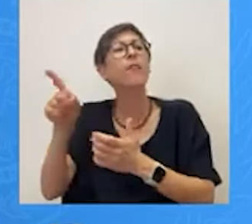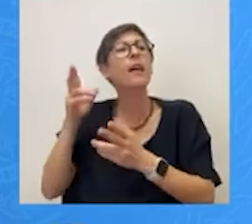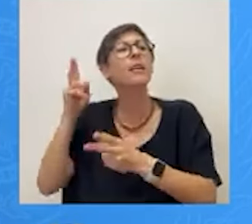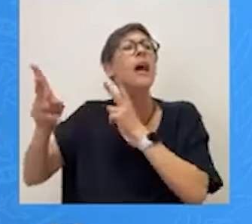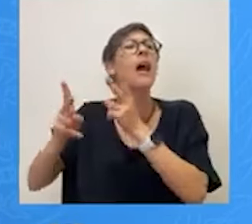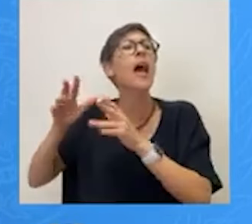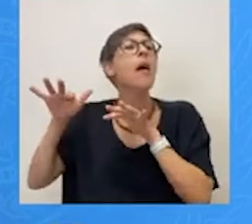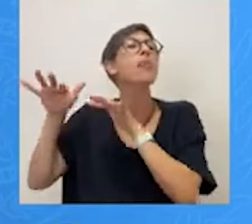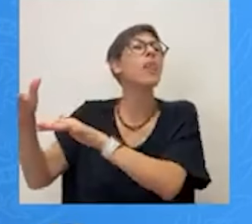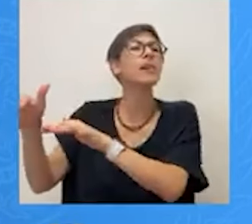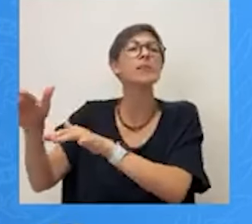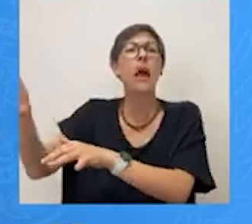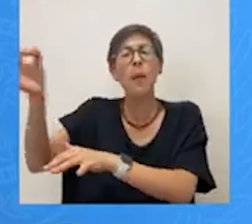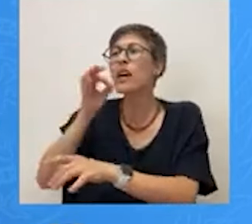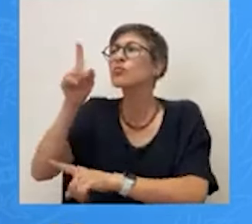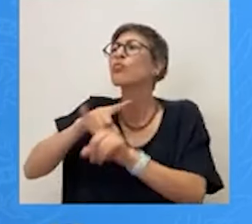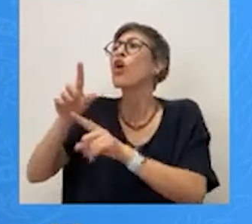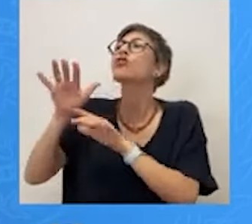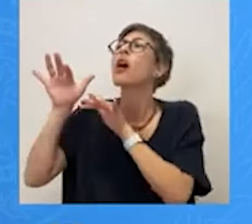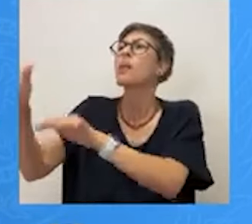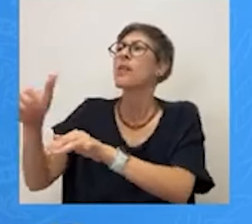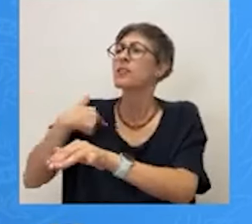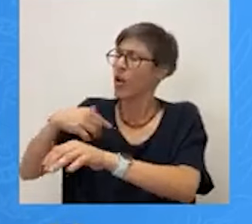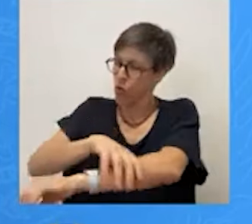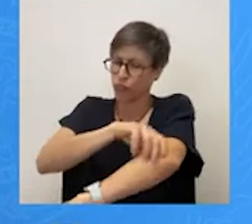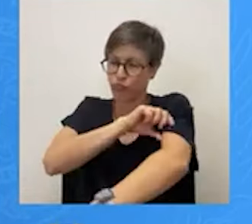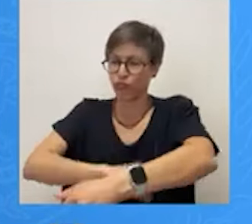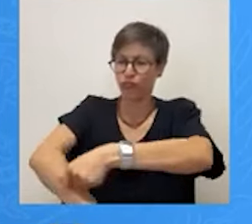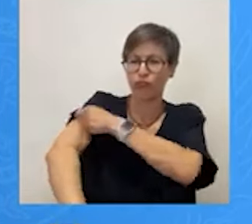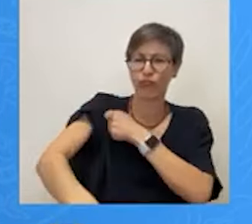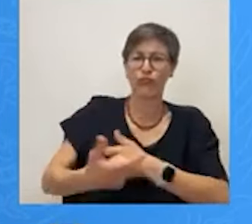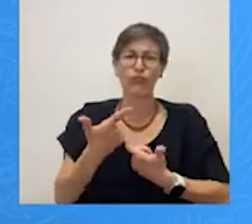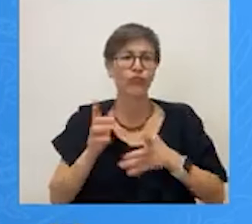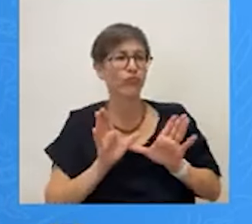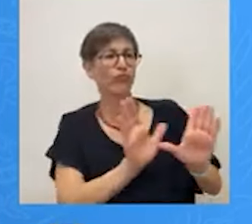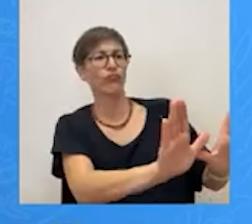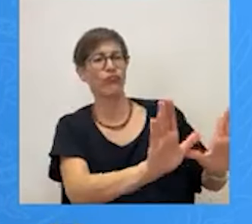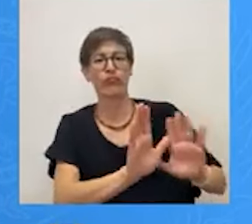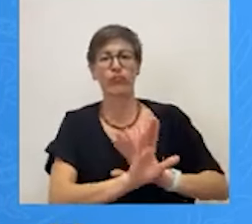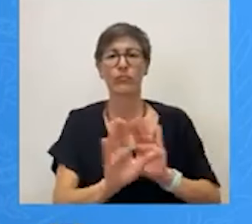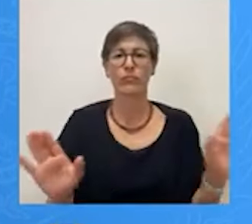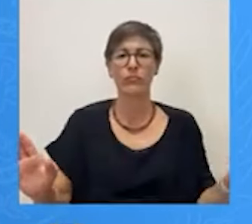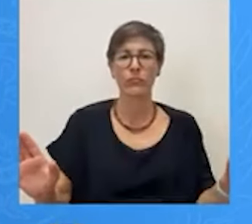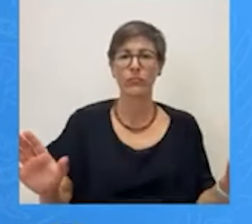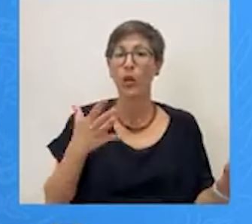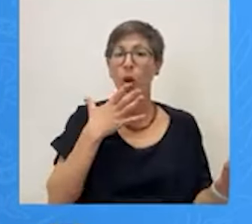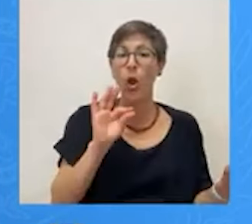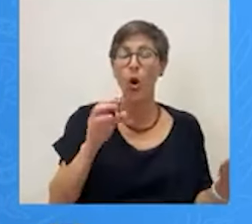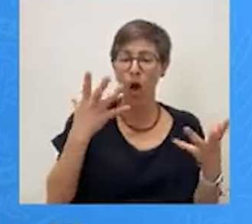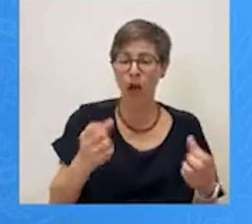επιτίθεται Πείτε ποιος επιτίθεται Γιατί έχουμε τρελαθεί